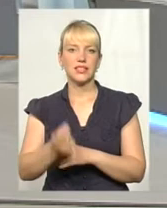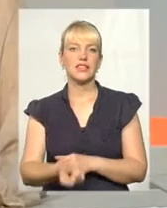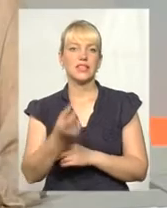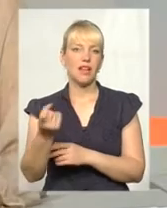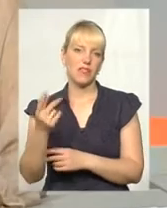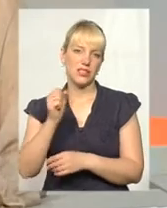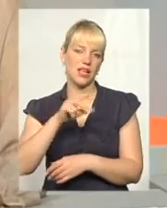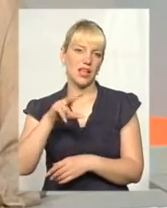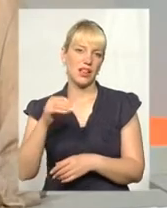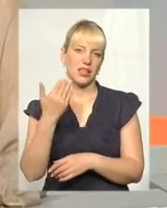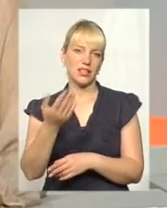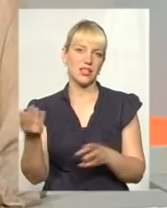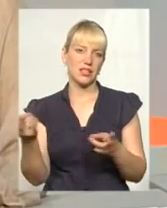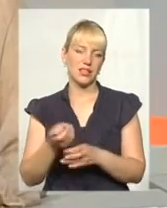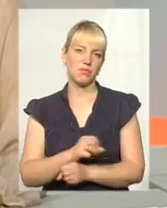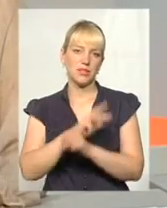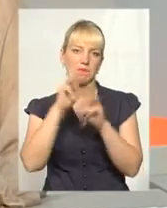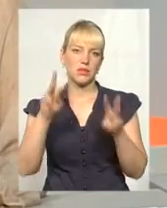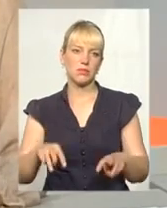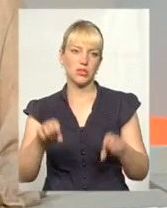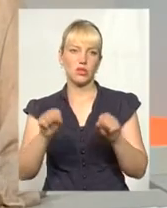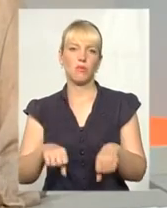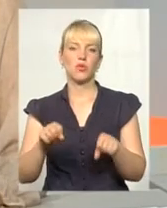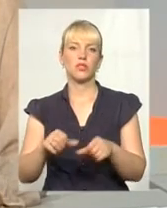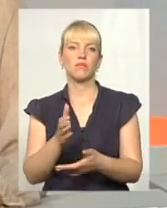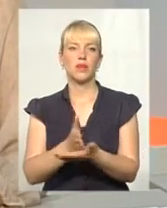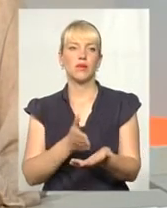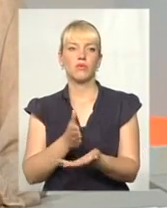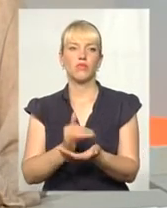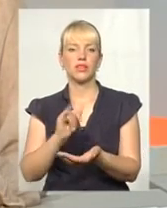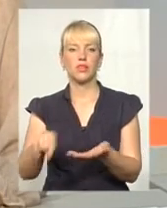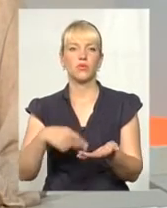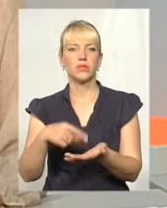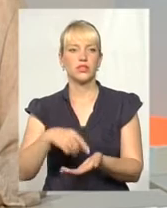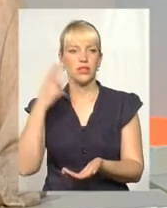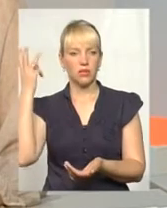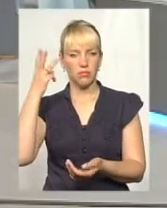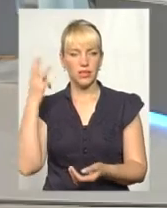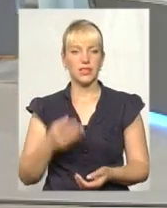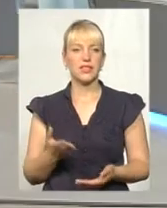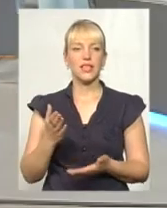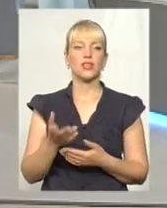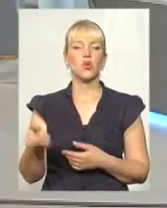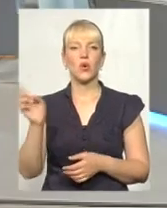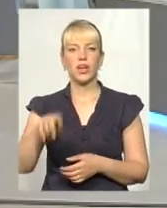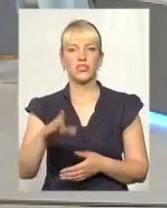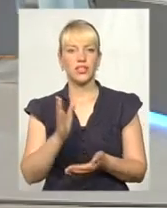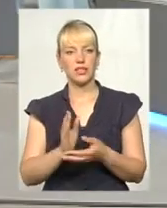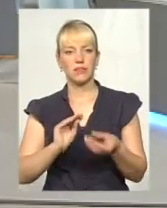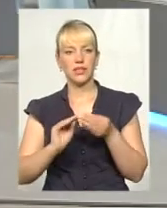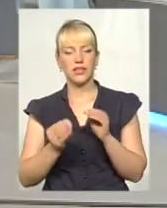їх треба забезпечити можливістю тут перебувати в місті Хмельницькому. Дорець, є питання, я тут підготувала,